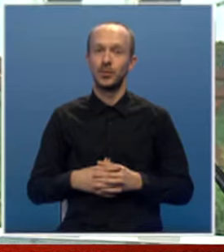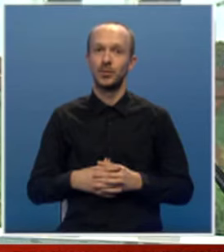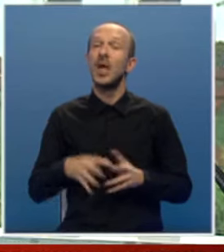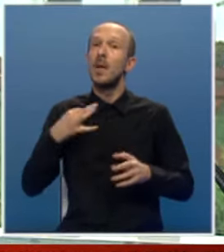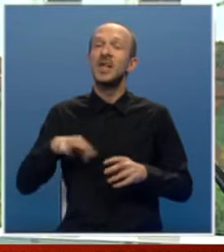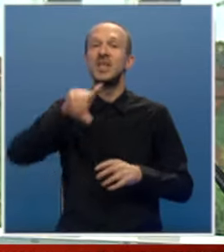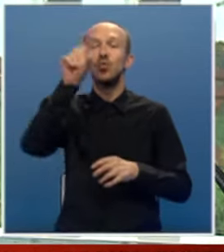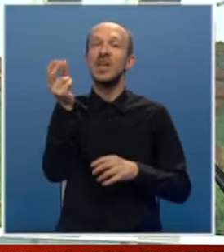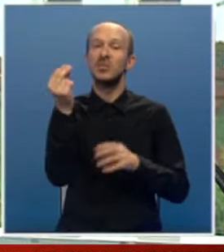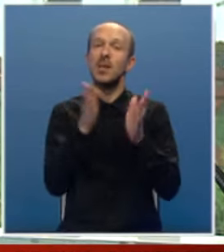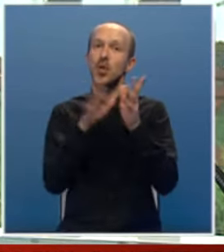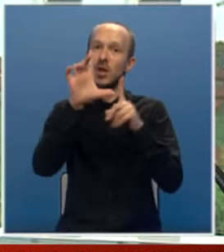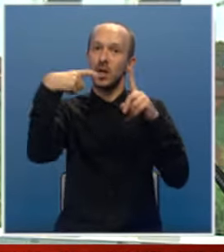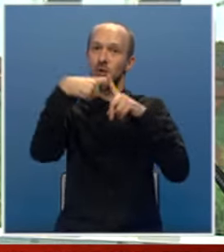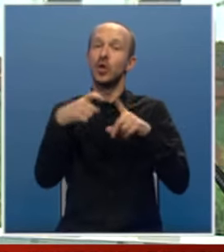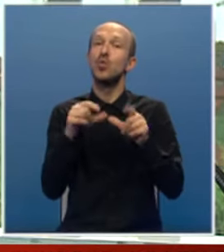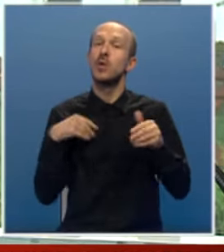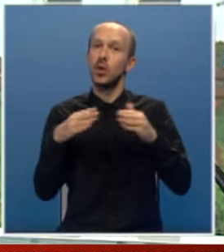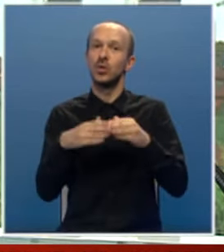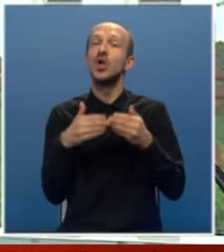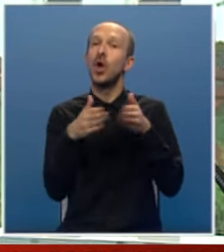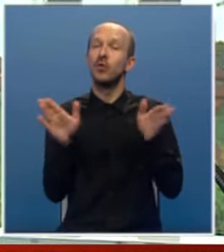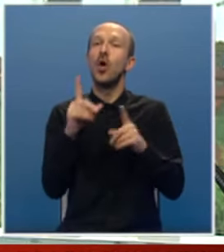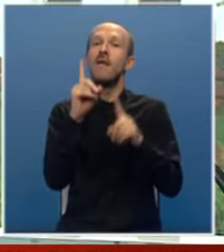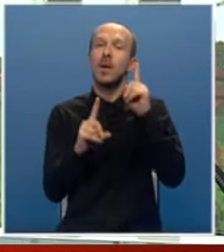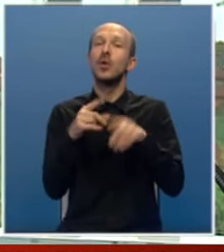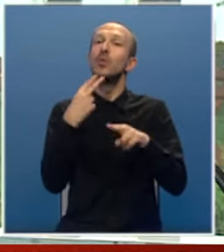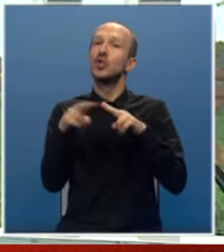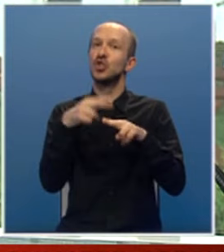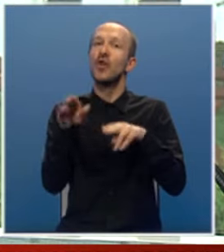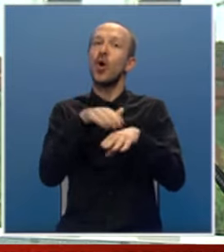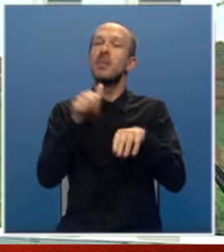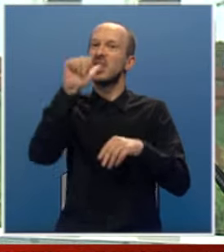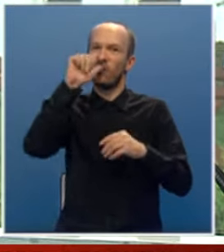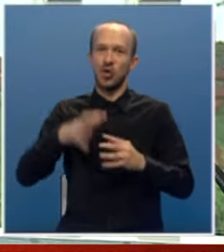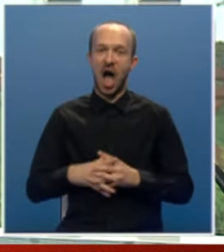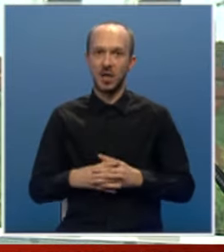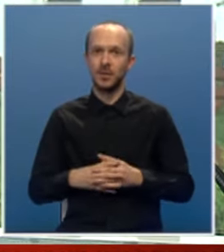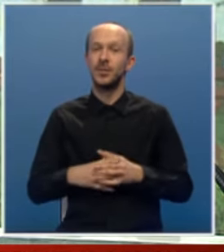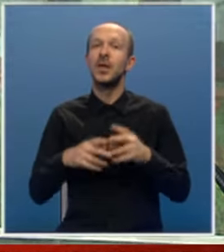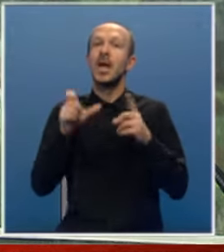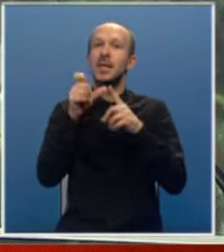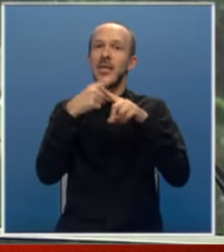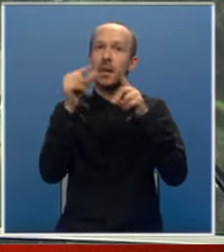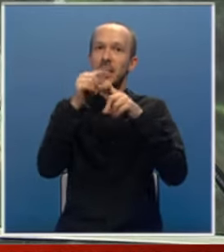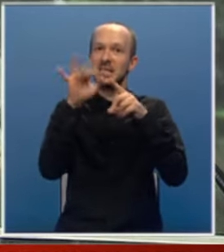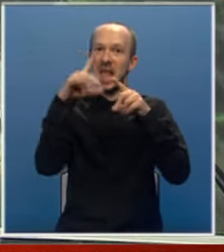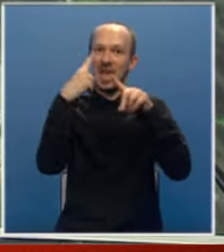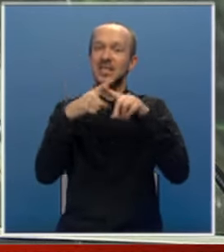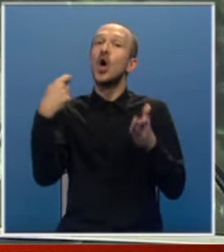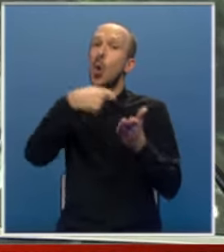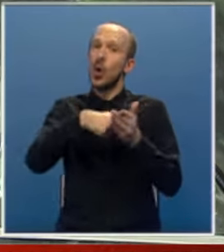Predsjednik Republike Srpske Milorad Dodiku u Banja Luci otvorio fabriku za prečišćavanje otpadnih voda SHP Celeks.